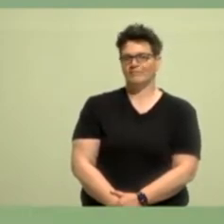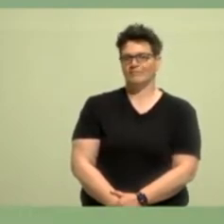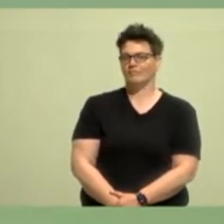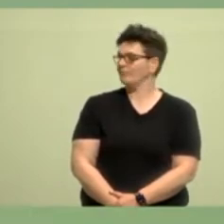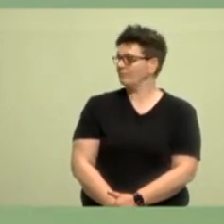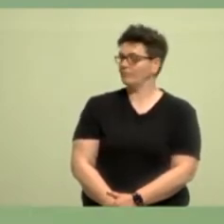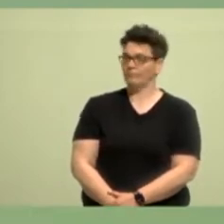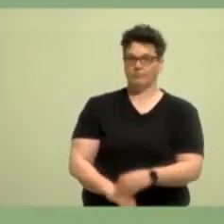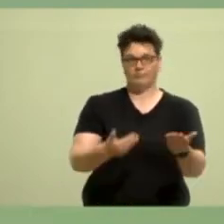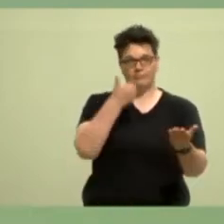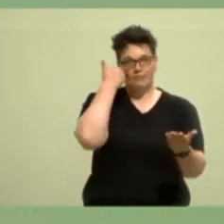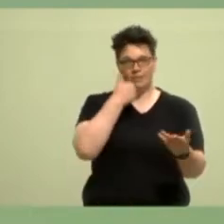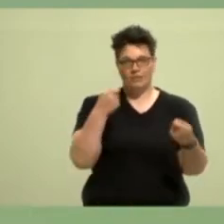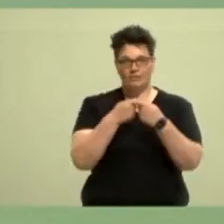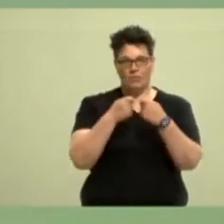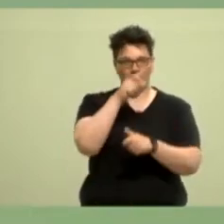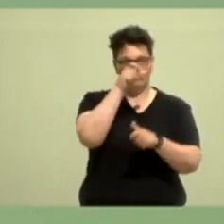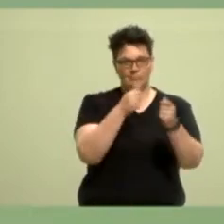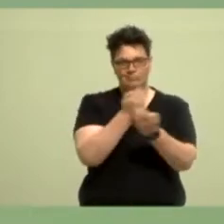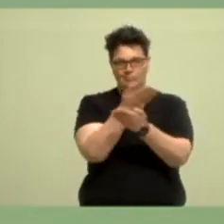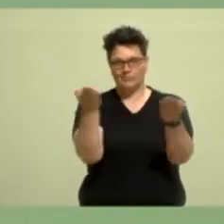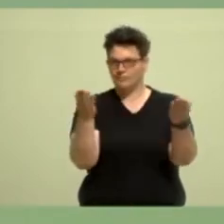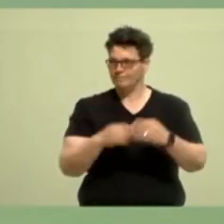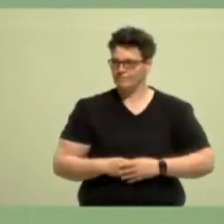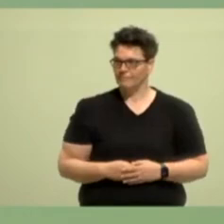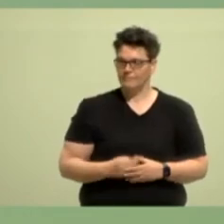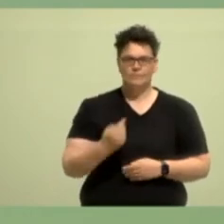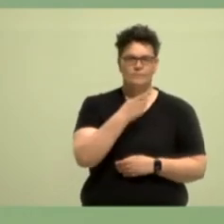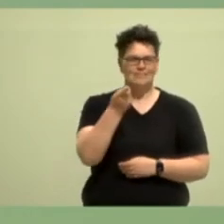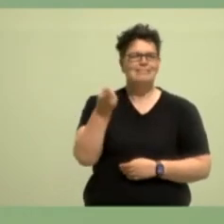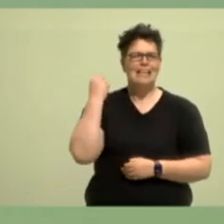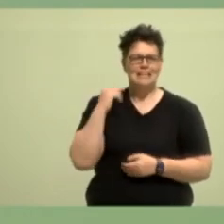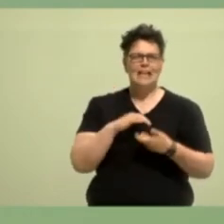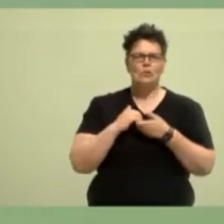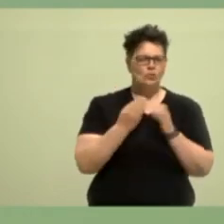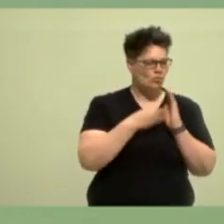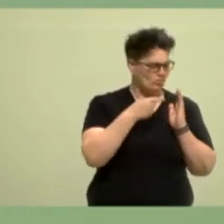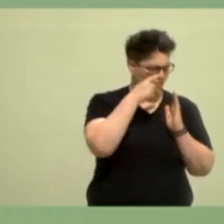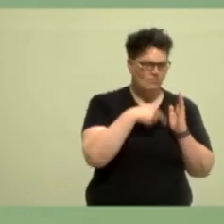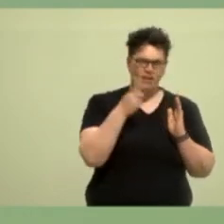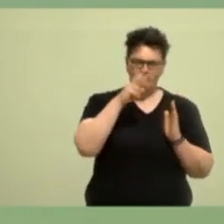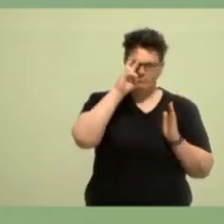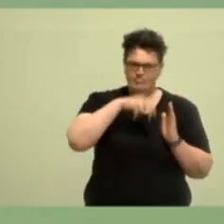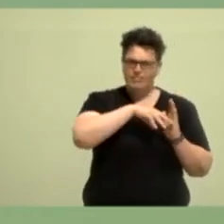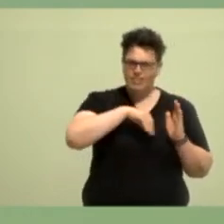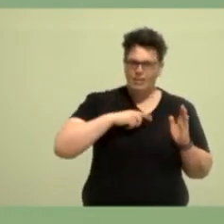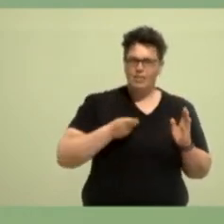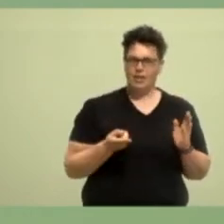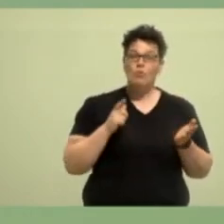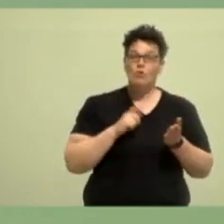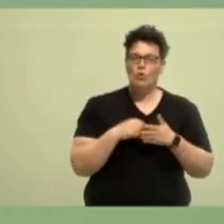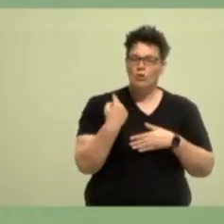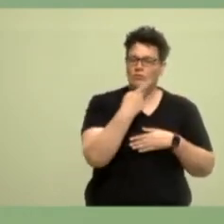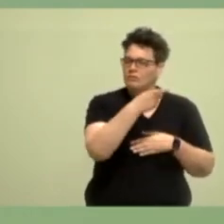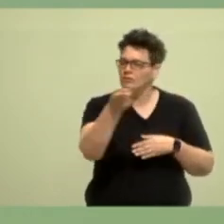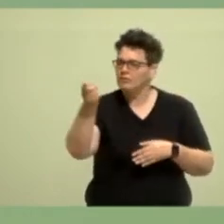Liebe Freundinnen, ihr habt gestern den Koalitionsvertrag beschlossen, weil ihr genau wie ich wisst, was für eine